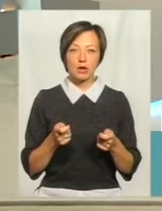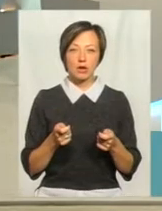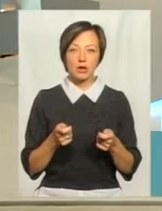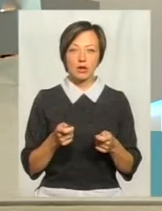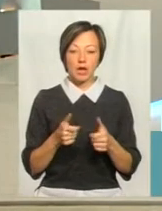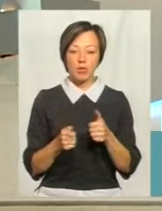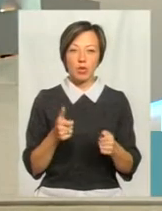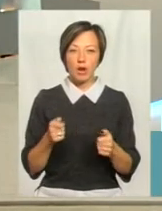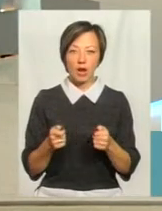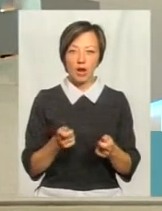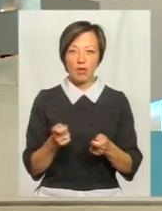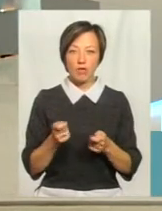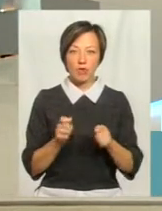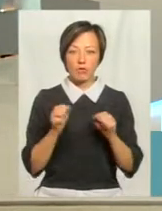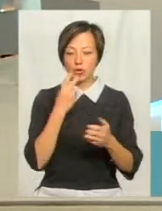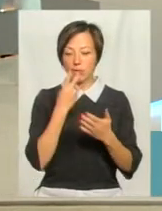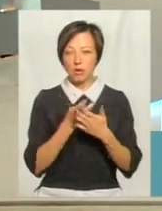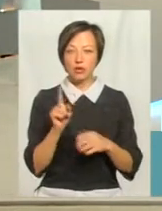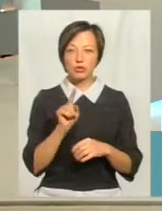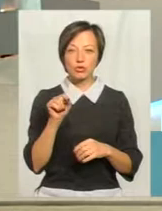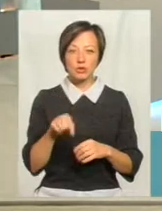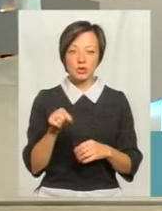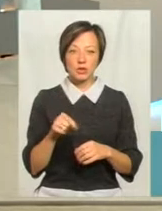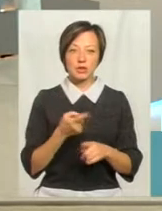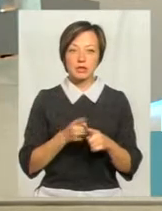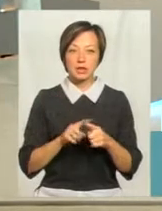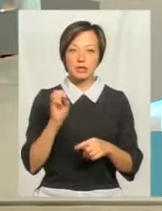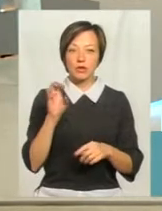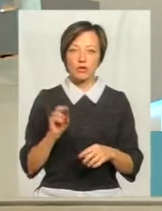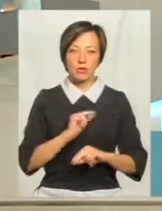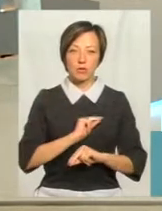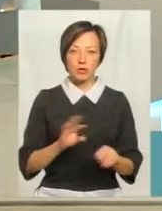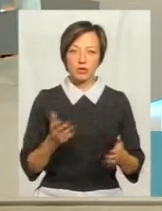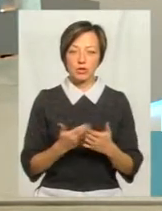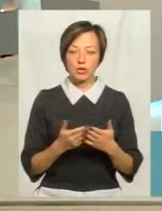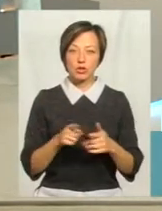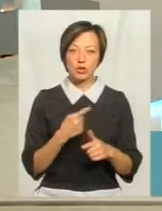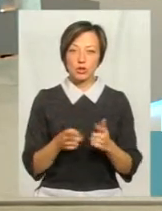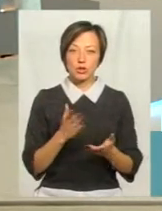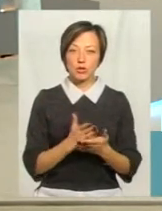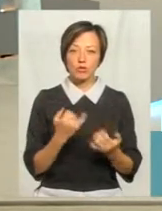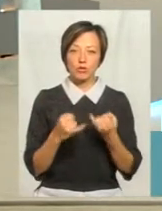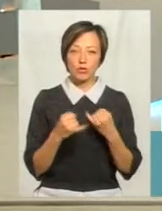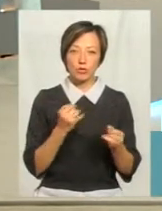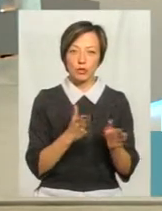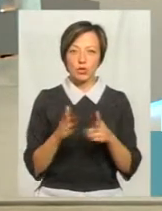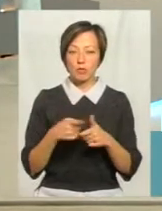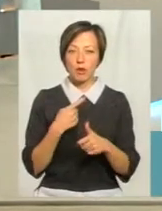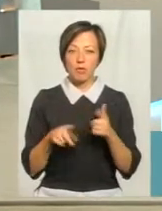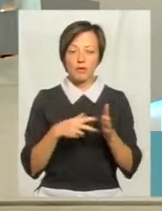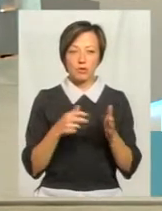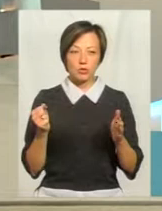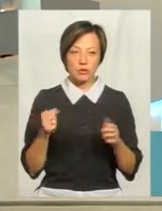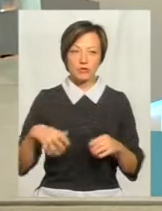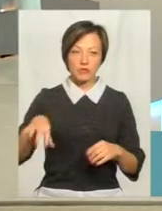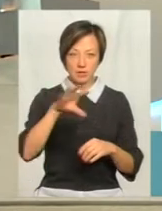з пульта керування, де ми на них можемо бачити, що даний світлофор не працює, чи знаходиться в жовтому режимі, чи взагалі відключений. І це